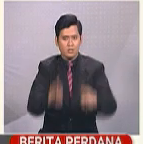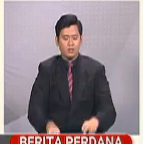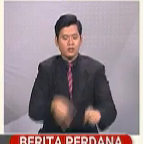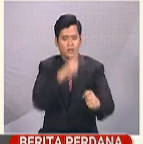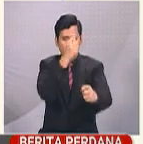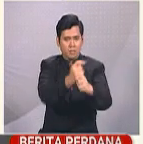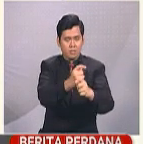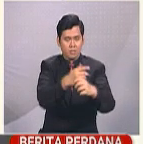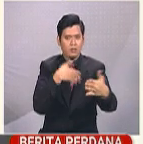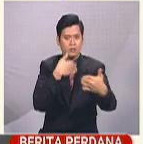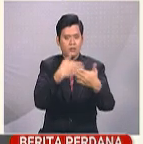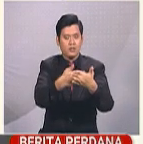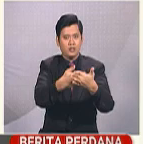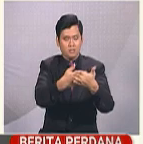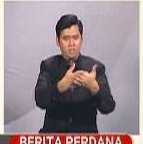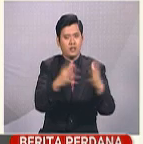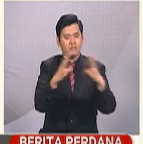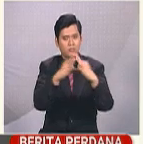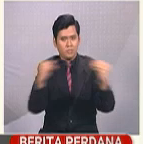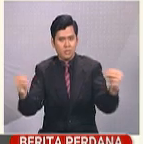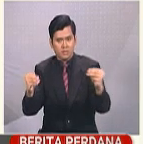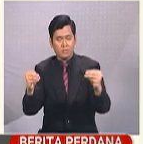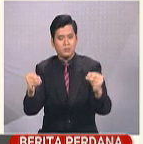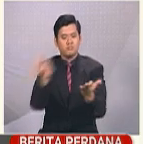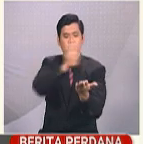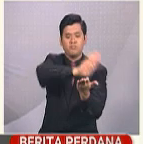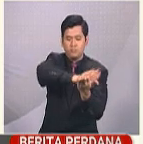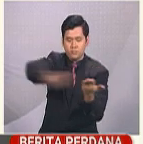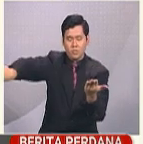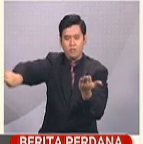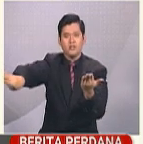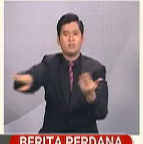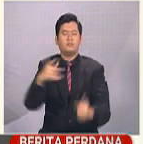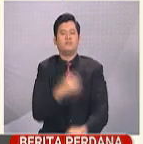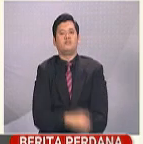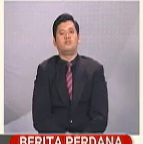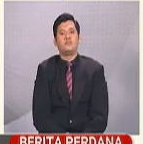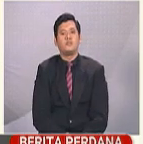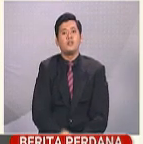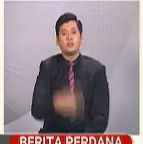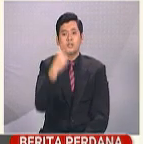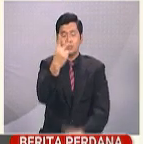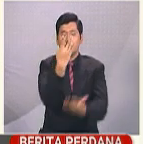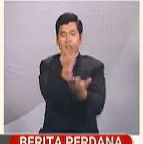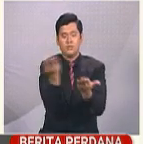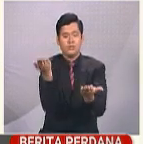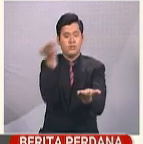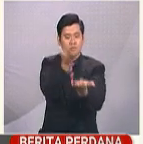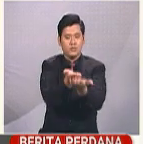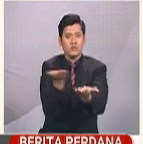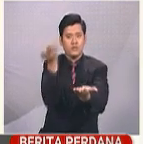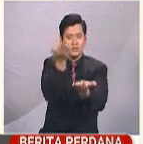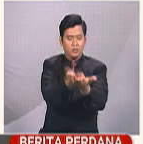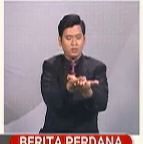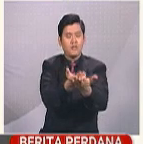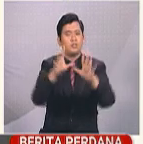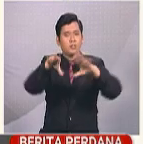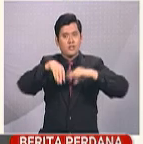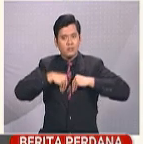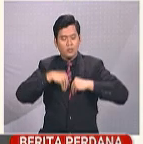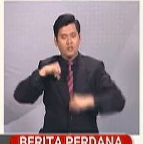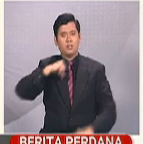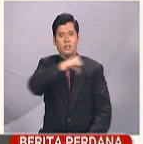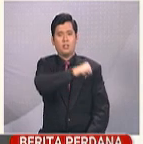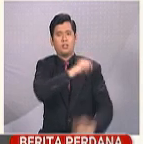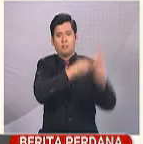Dewan dibubarkan ditolak Tan Sri Muhammad Arif. Selain dua usul itu, Tan Sri Muhammad Arif juga menerima usul